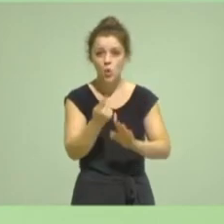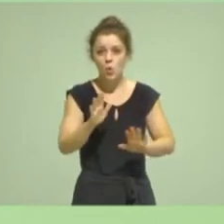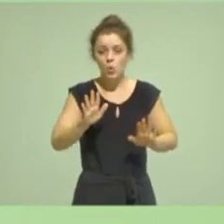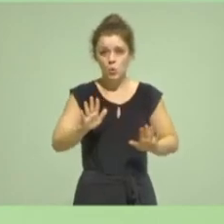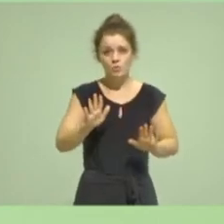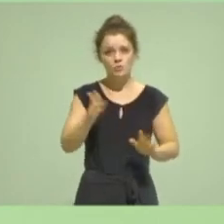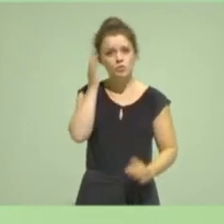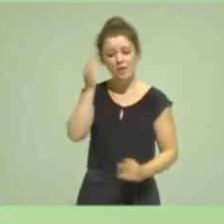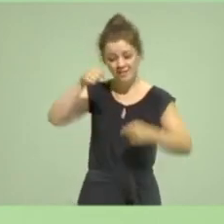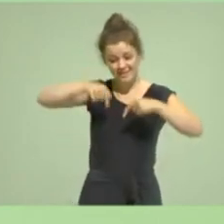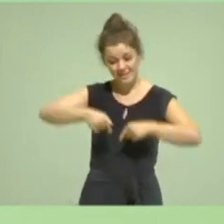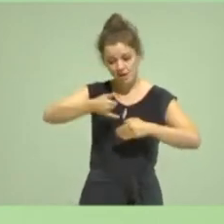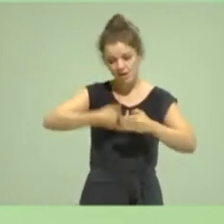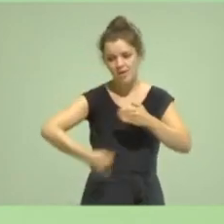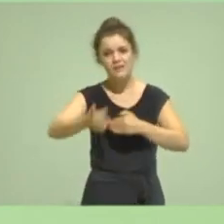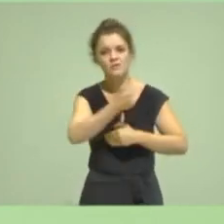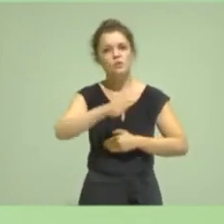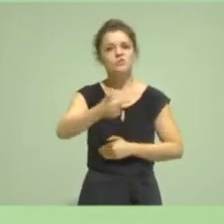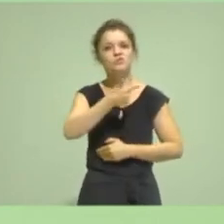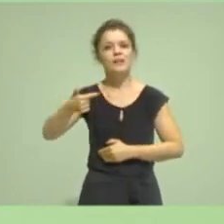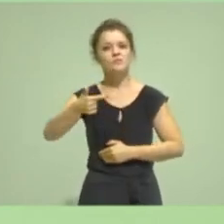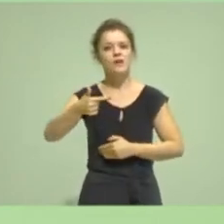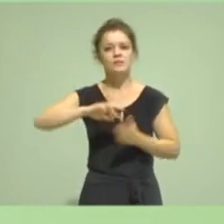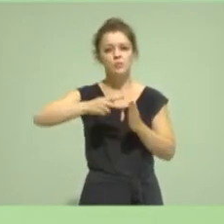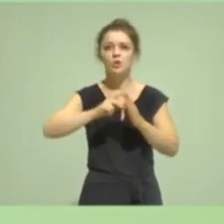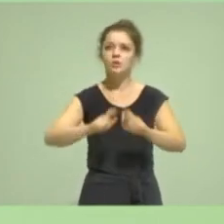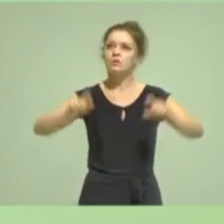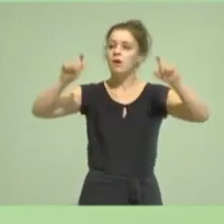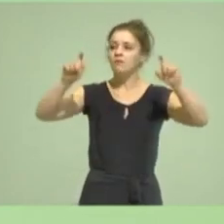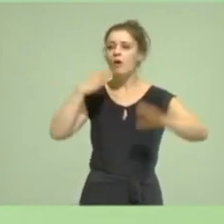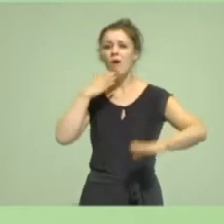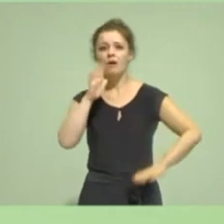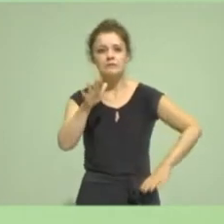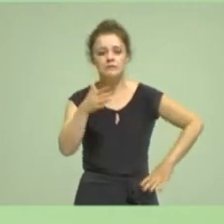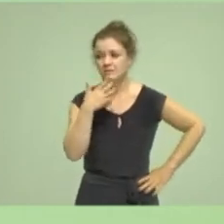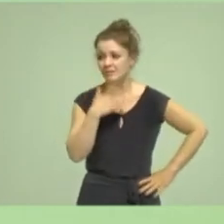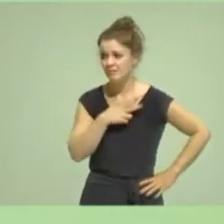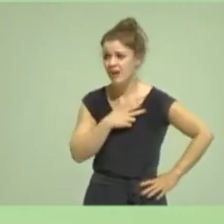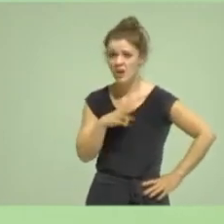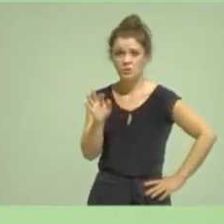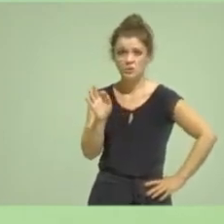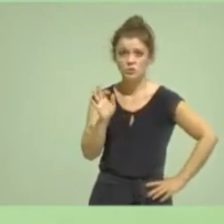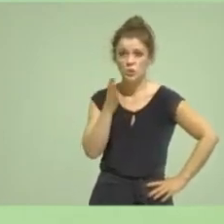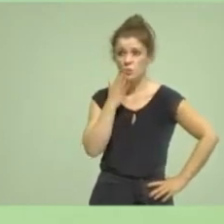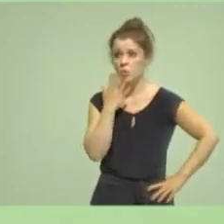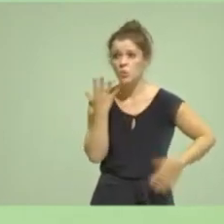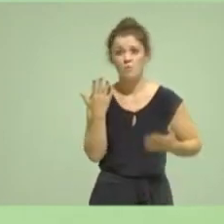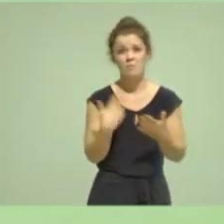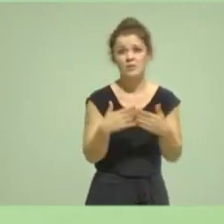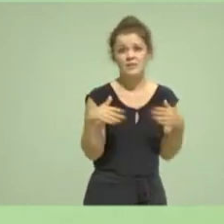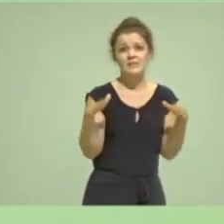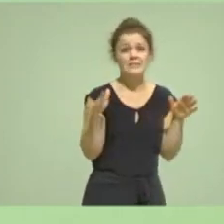2022 nicht nur darüber zu reden, dass das wirklich, wirklich schlimm ist mit dieser Verlustigkeit von Arten und